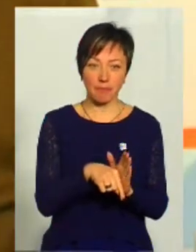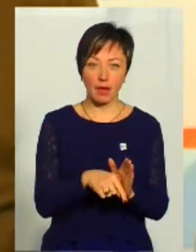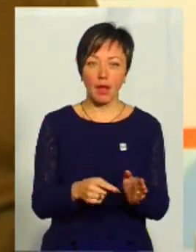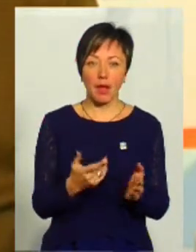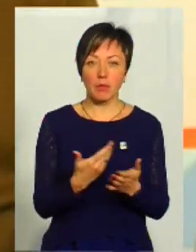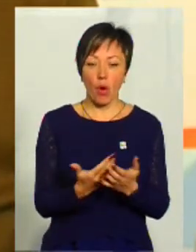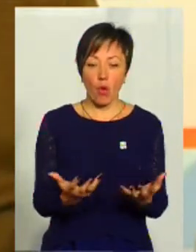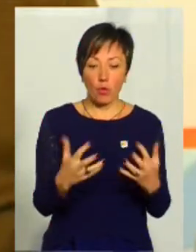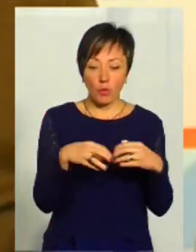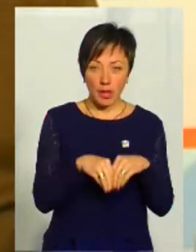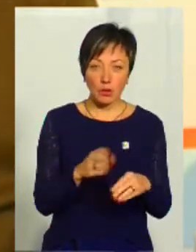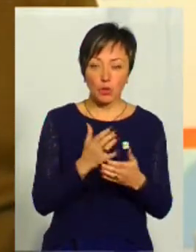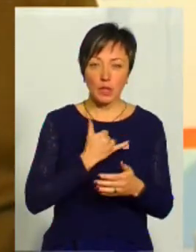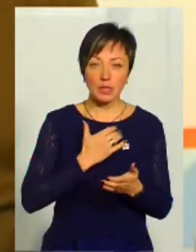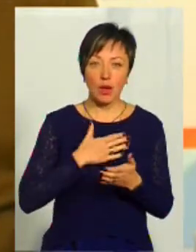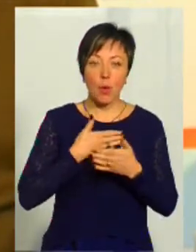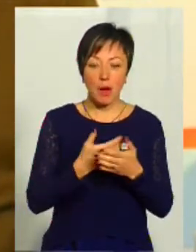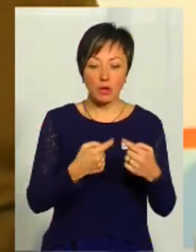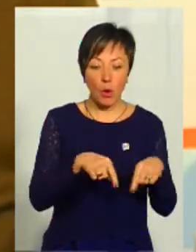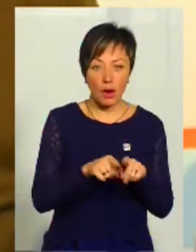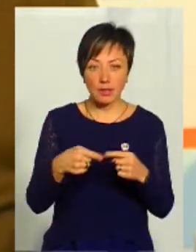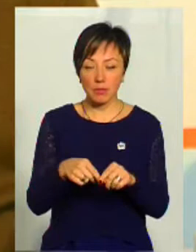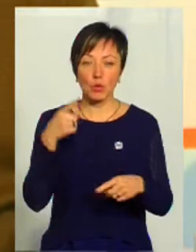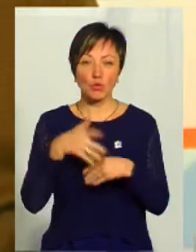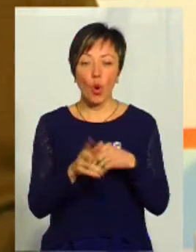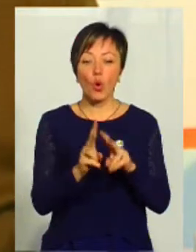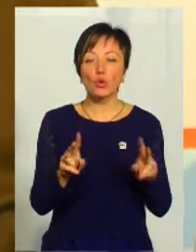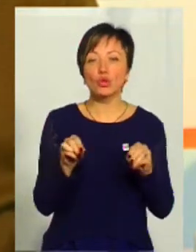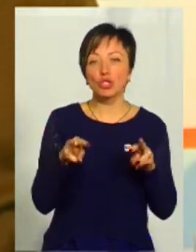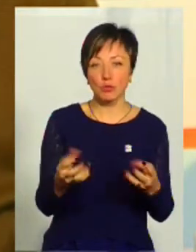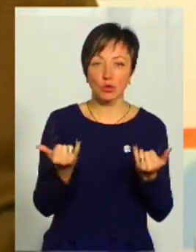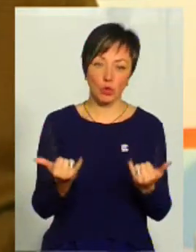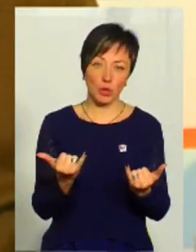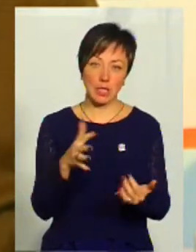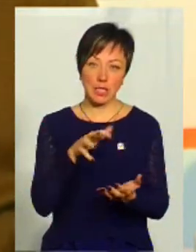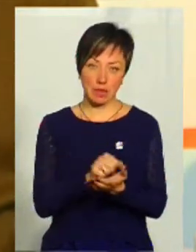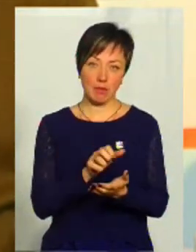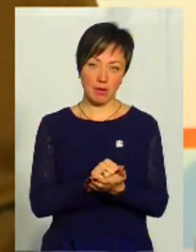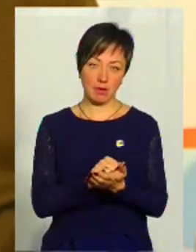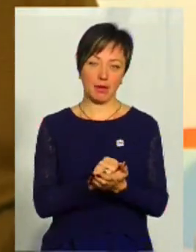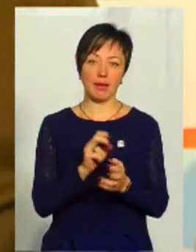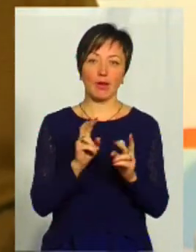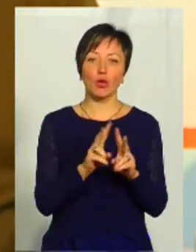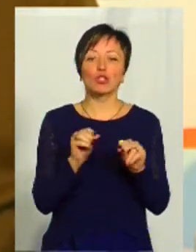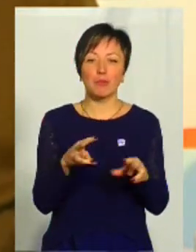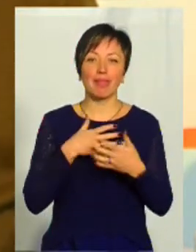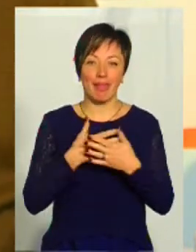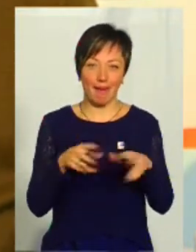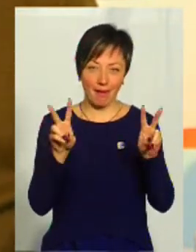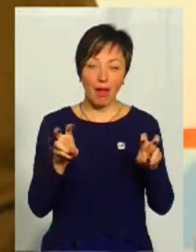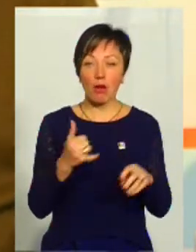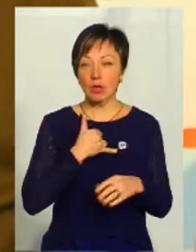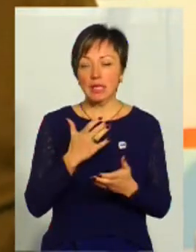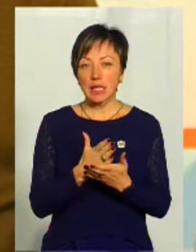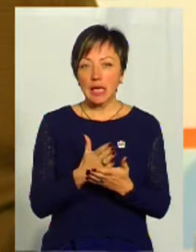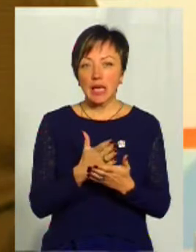'єднанні в нас є громадські організації, ми розуміємо, хто чим на сьогодні, так можна сказати, дихає. Тому в нас є певні